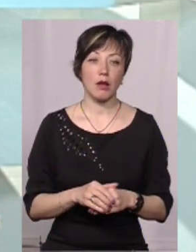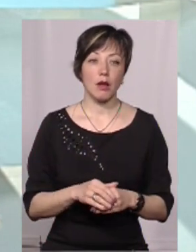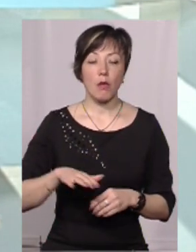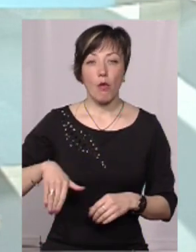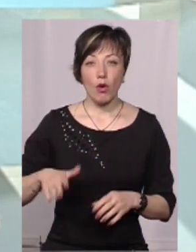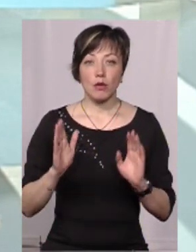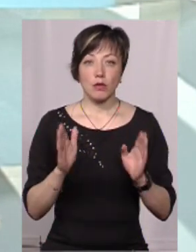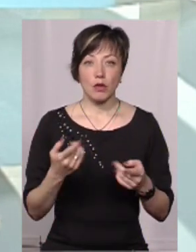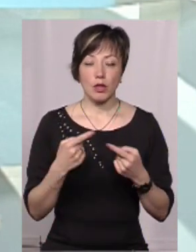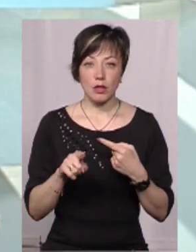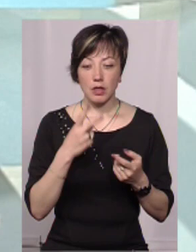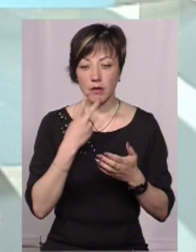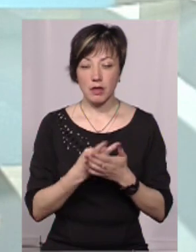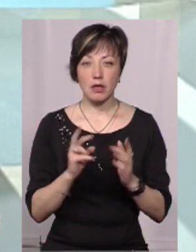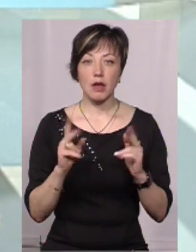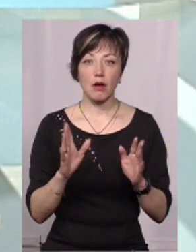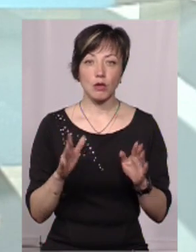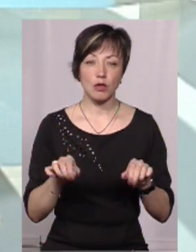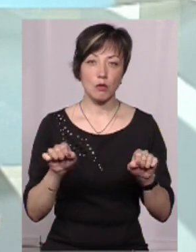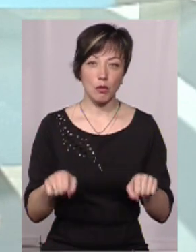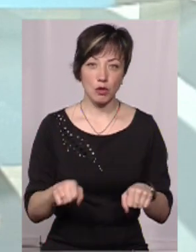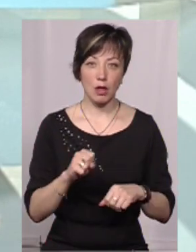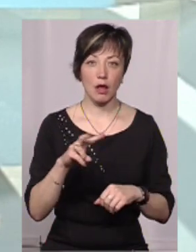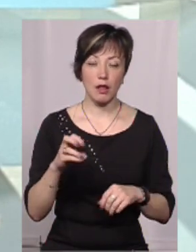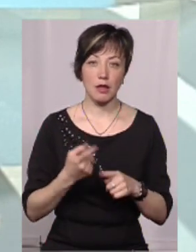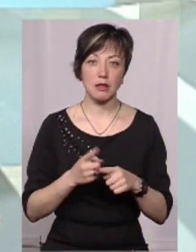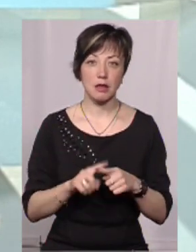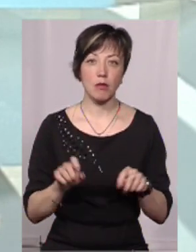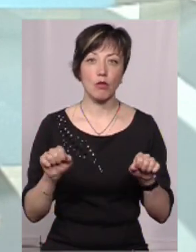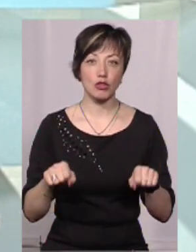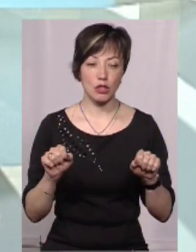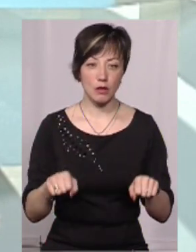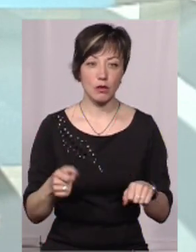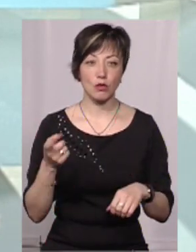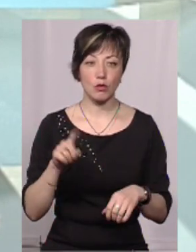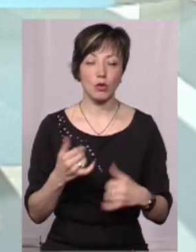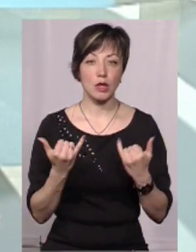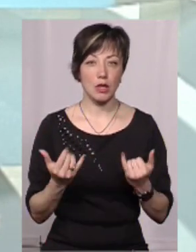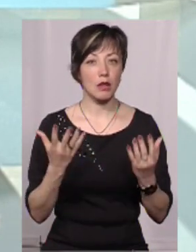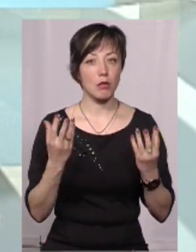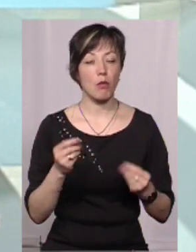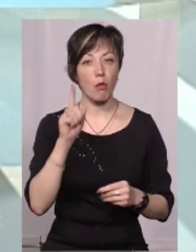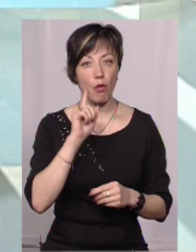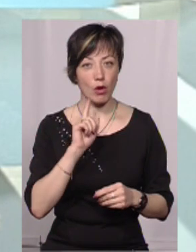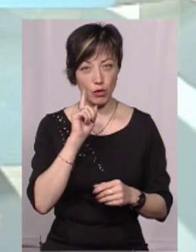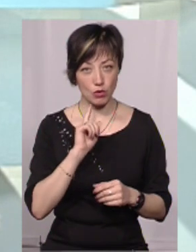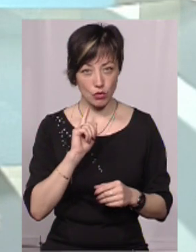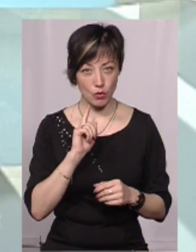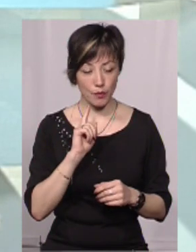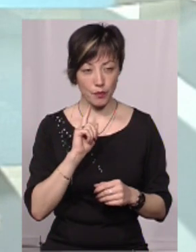там потім будуть вже дивитися, наскільки вона буде спроможна, але це можливо. І тому на даний момент, поки що,